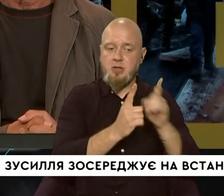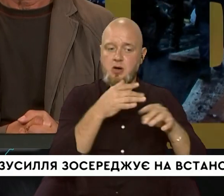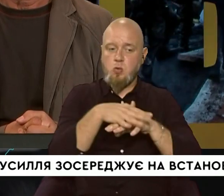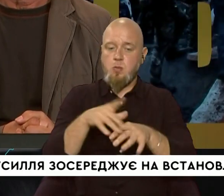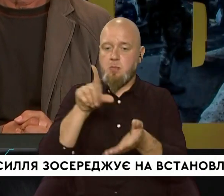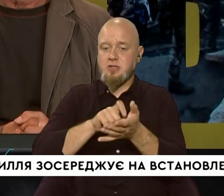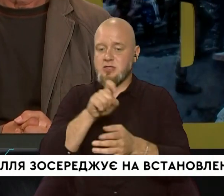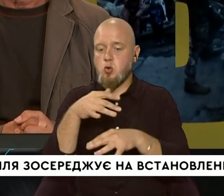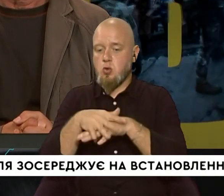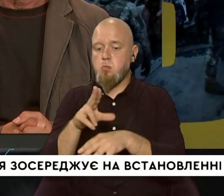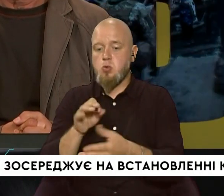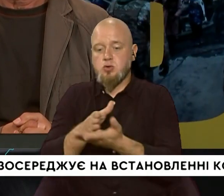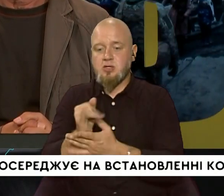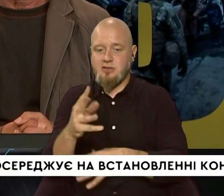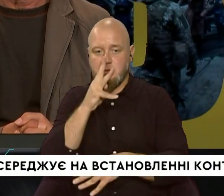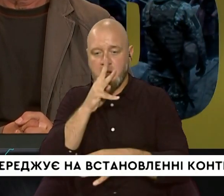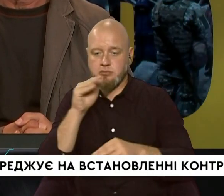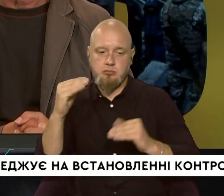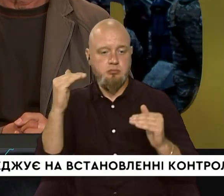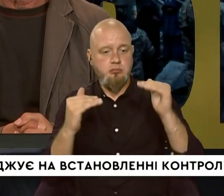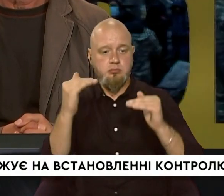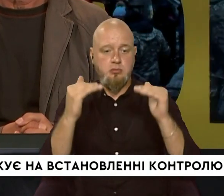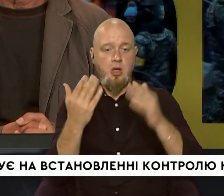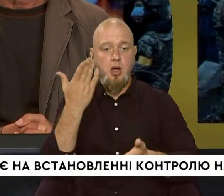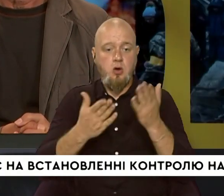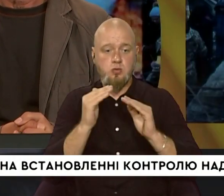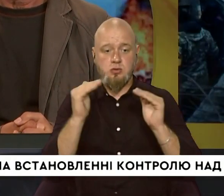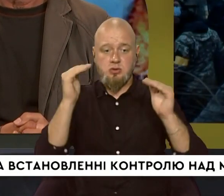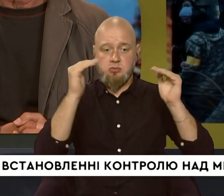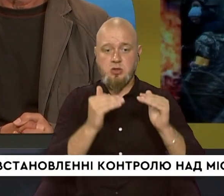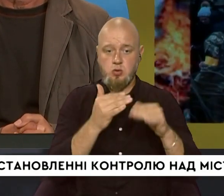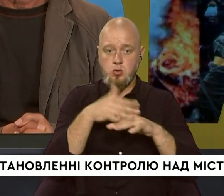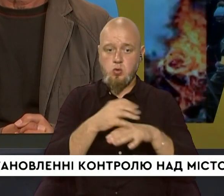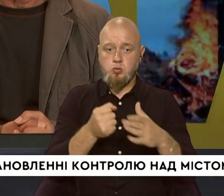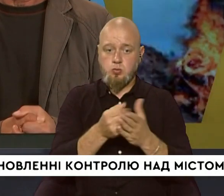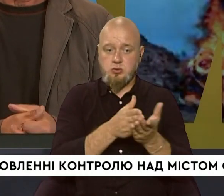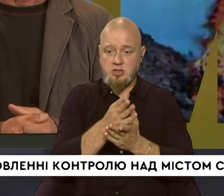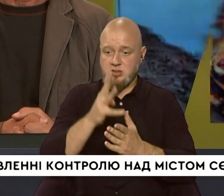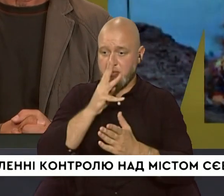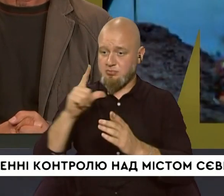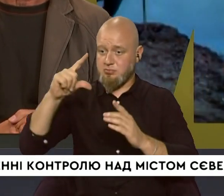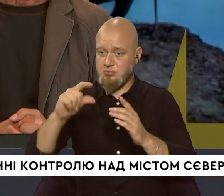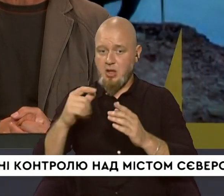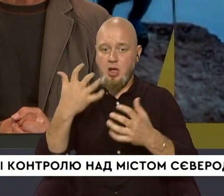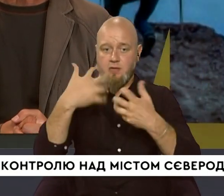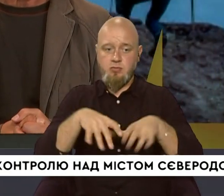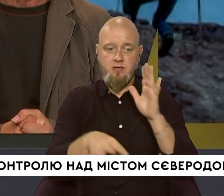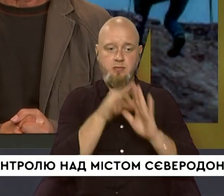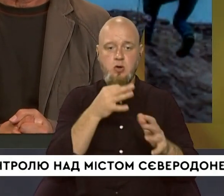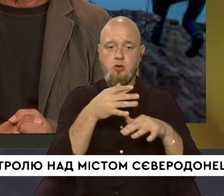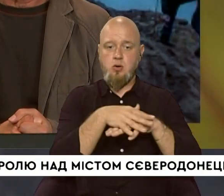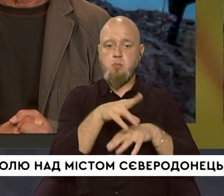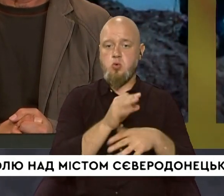пенсії, з розрахунком по стажу і заробітній платі. І якщо зменшується розрахунок по стажу і заробітній платі, автоматично вибирається